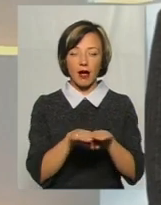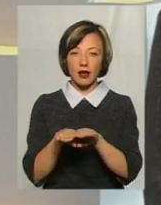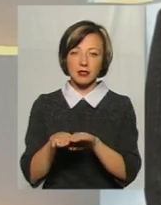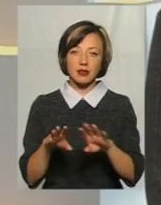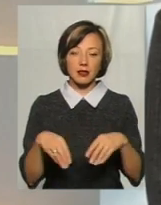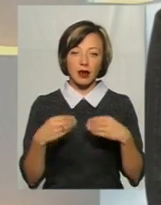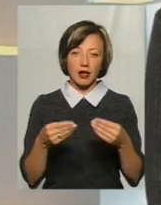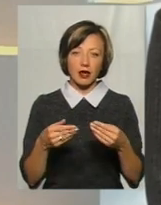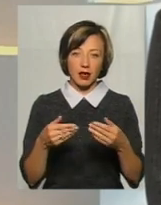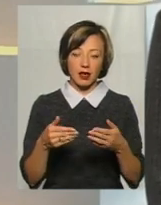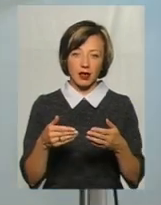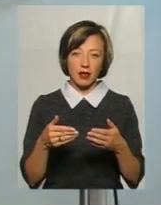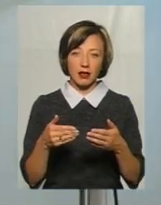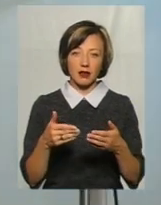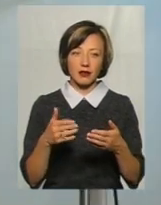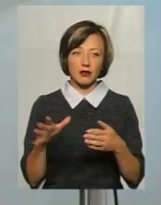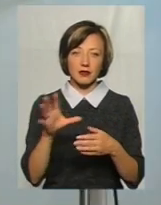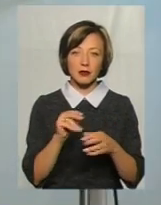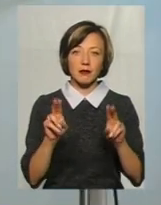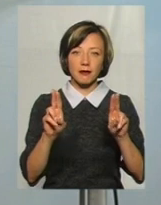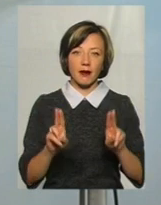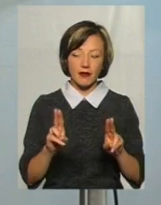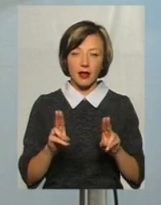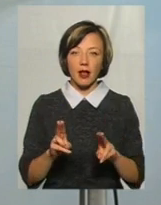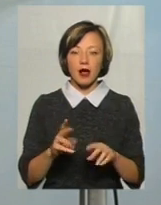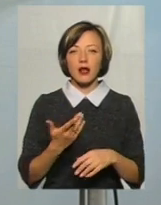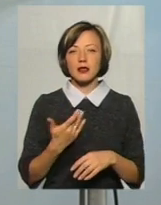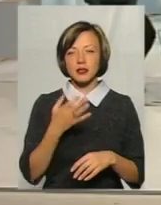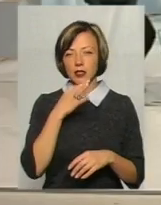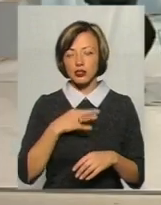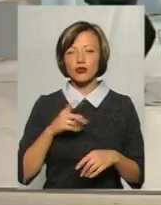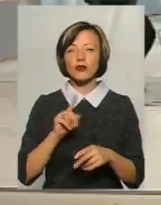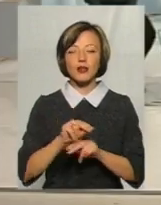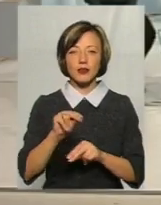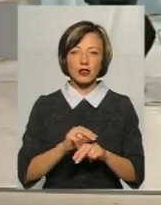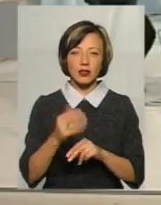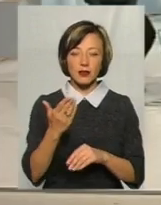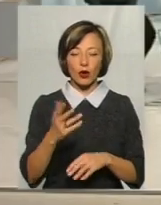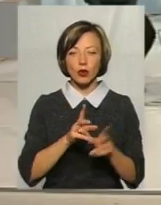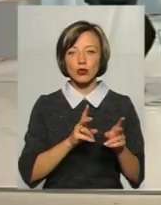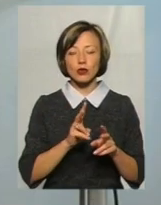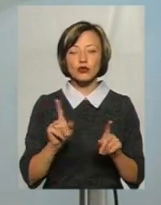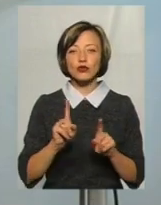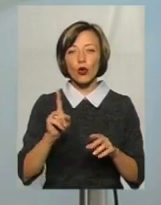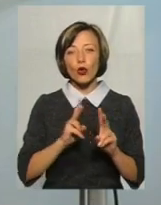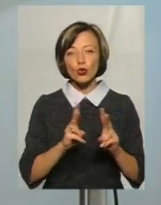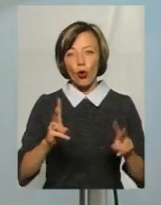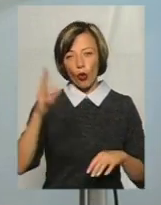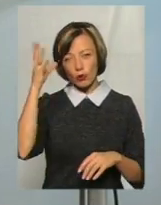дає тон. Скажіть, будь ласка, чому ви навчаєте людей, хто готовий вчитися, хто готовий